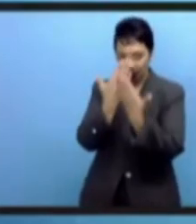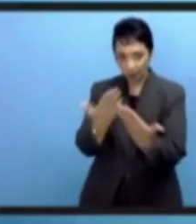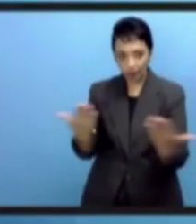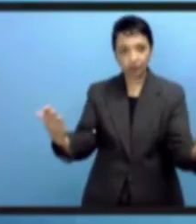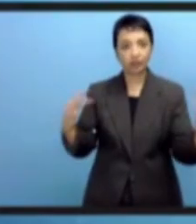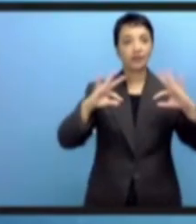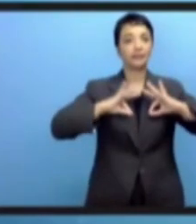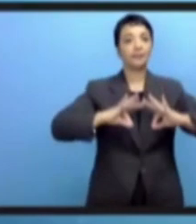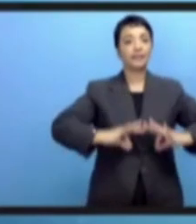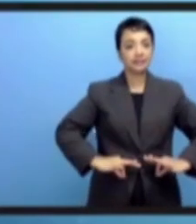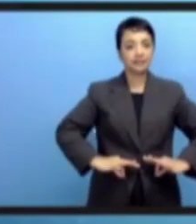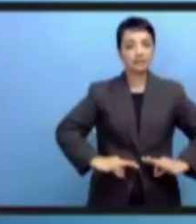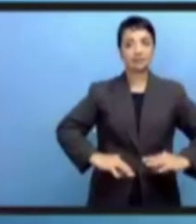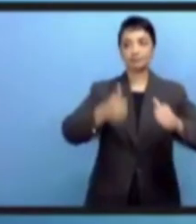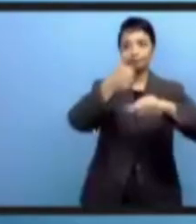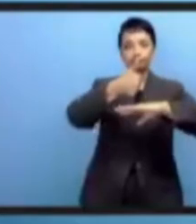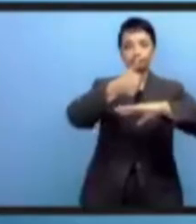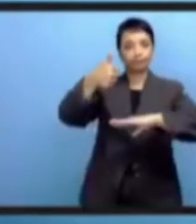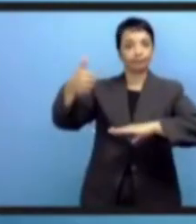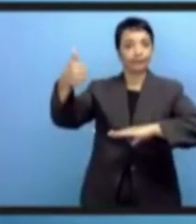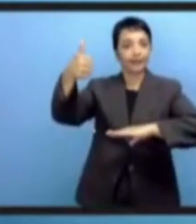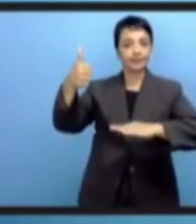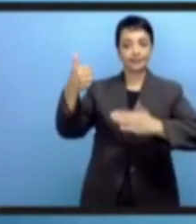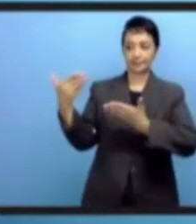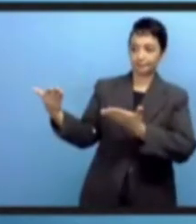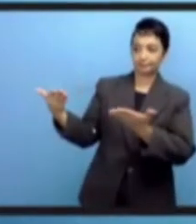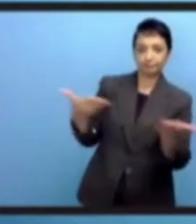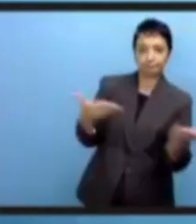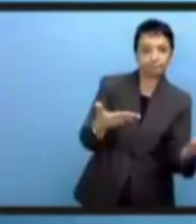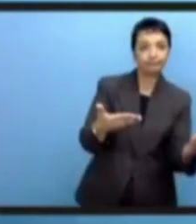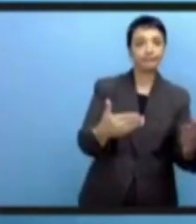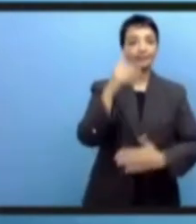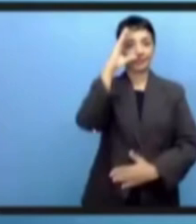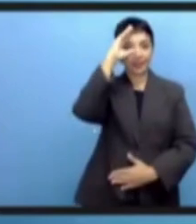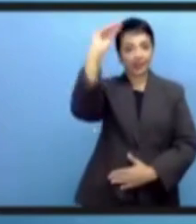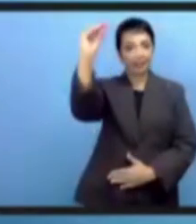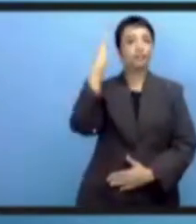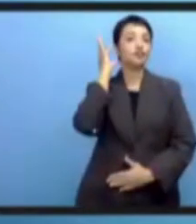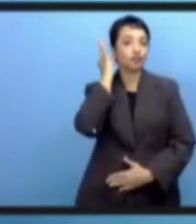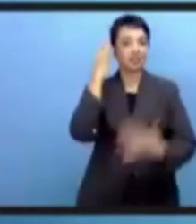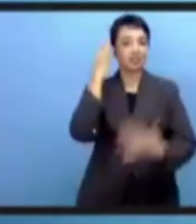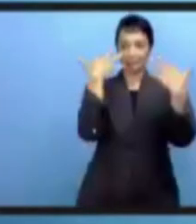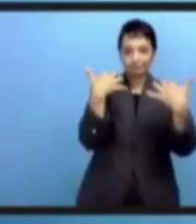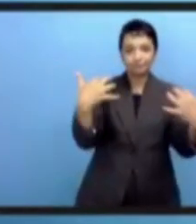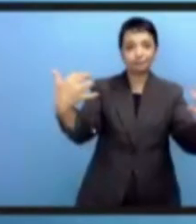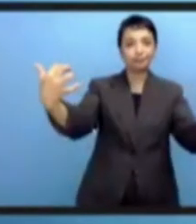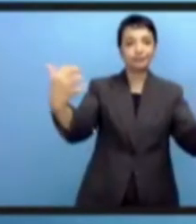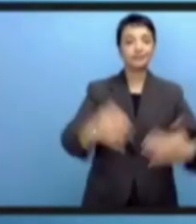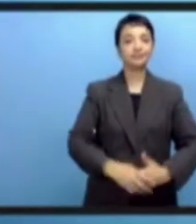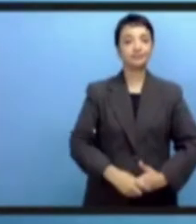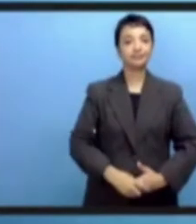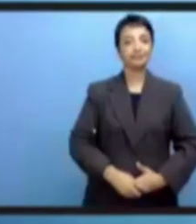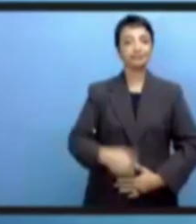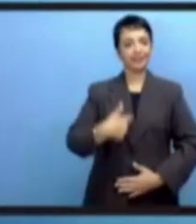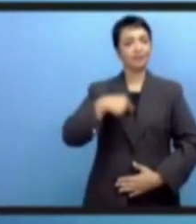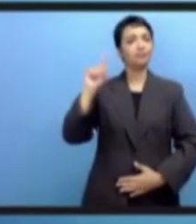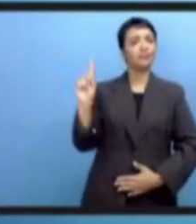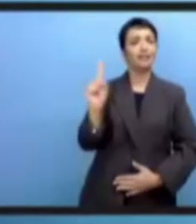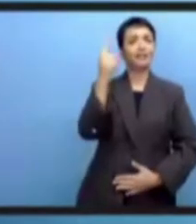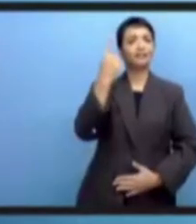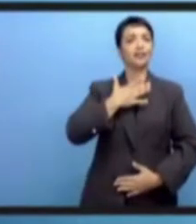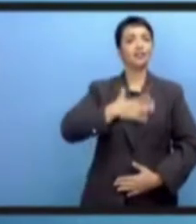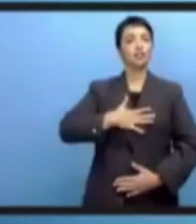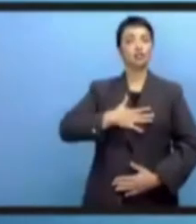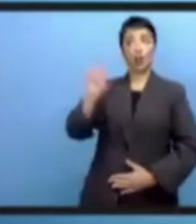Уважаемые министры, ваше превосходительство, уважаемые гости, дамы и господа. Прежде